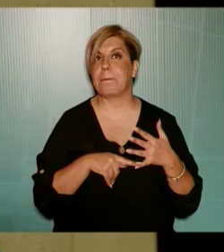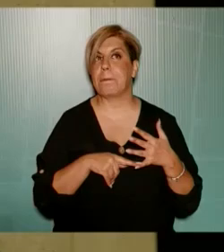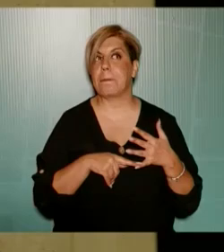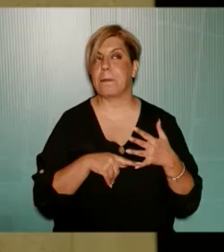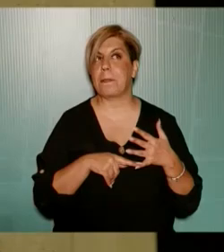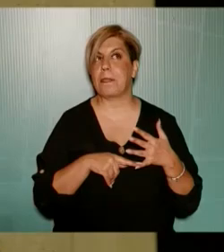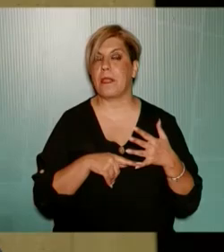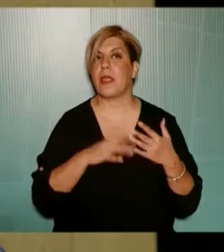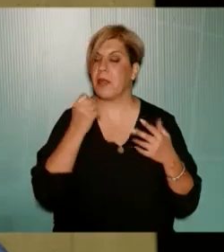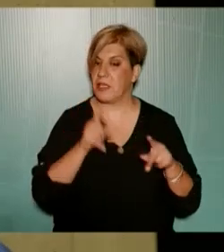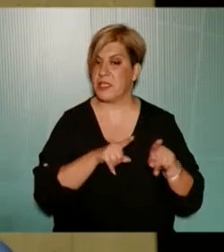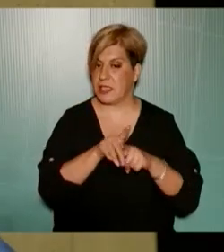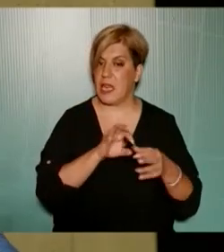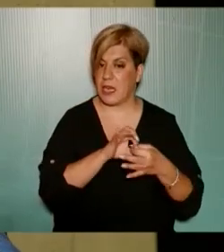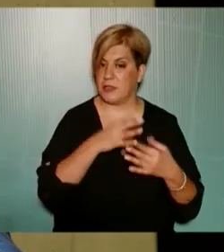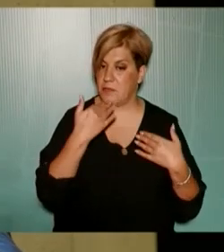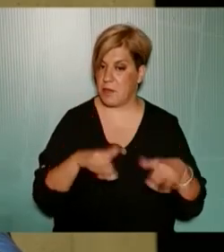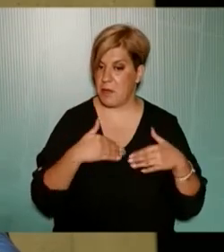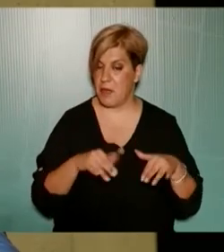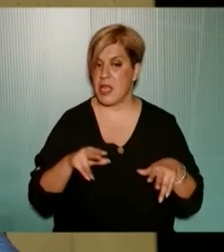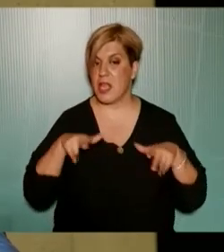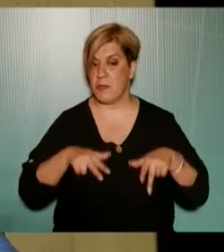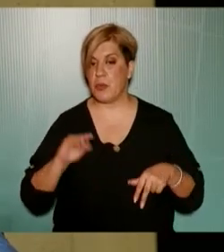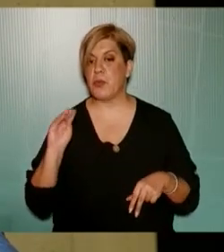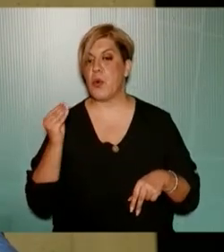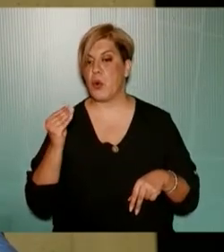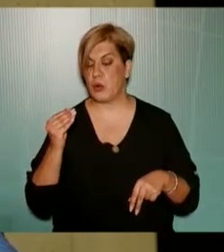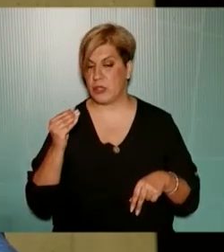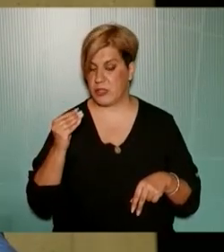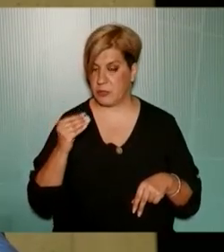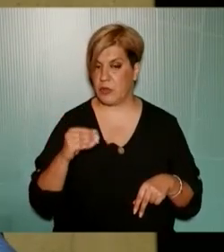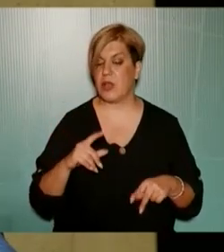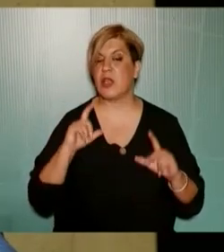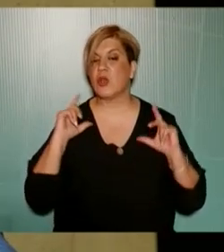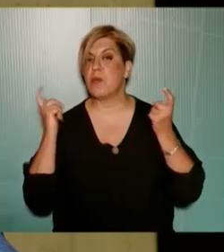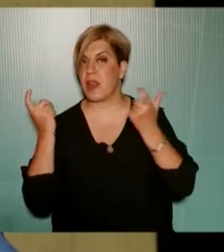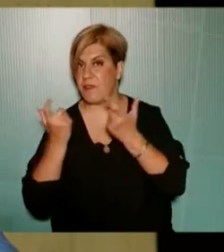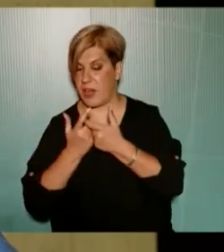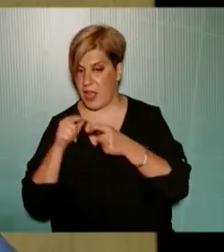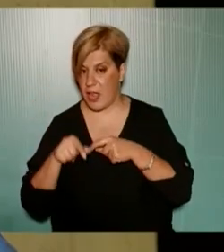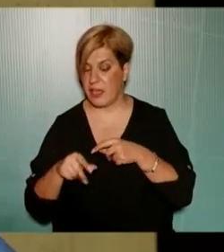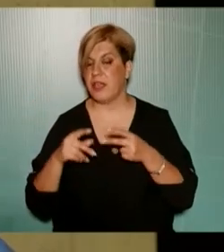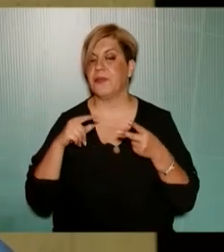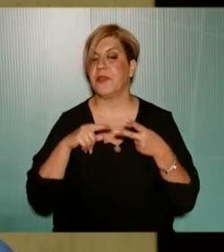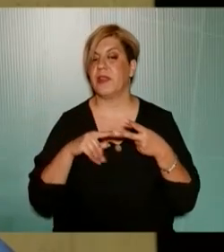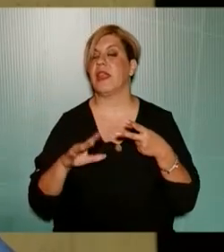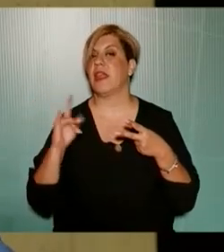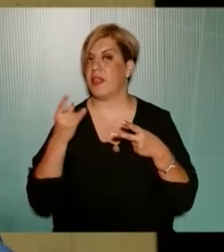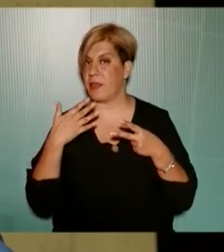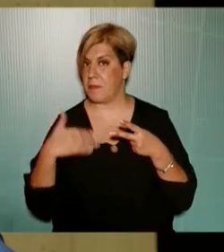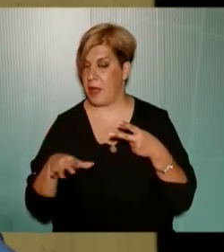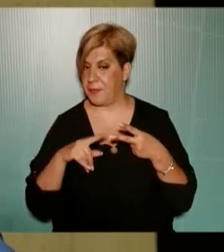συνεργασία μεταξύ της Υπουργού Πολιτισμού με ενδόνη και του Περιφερειάρχη και ήδη